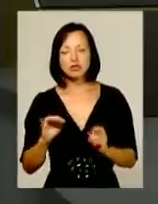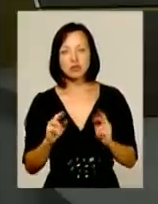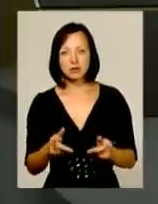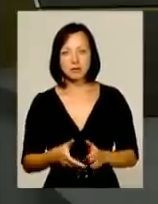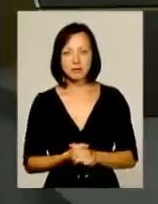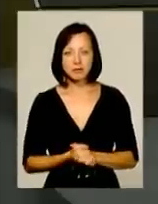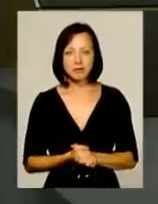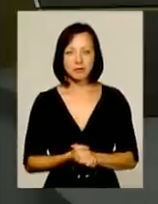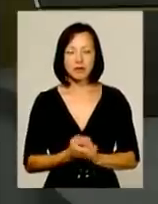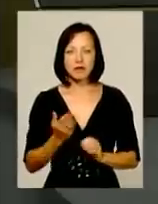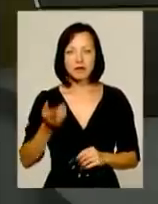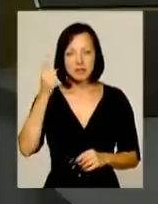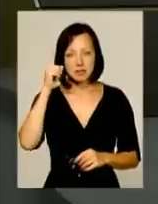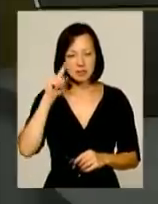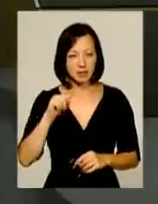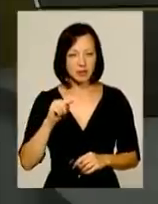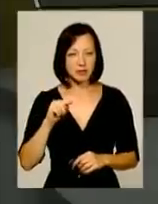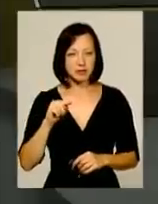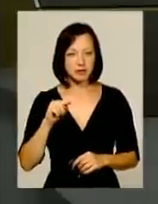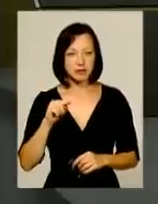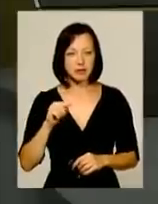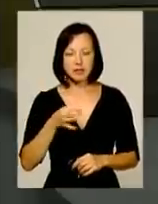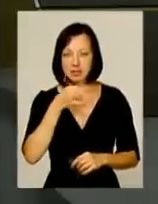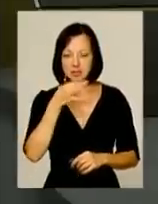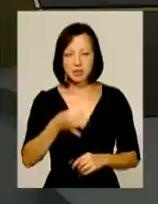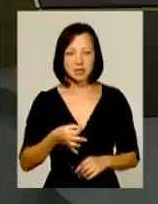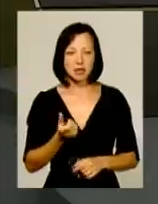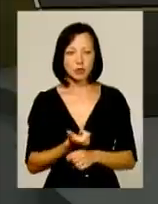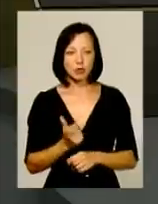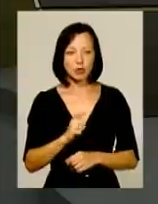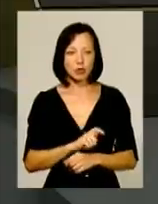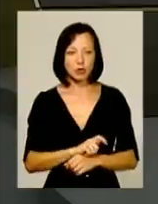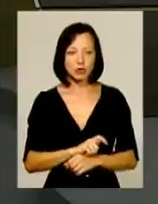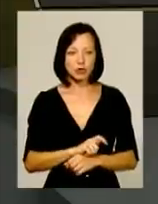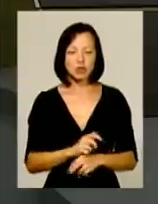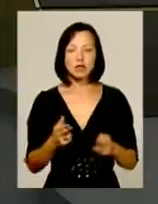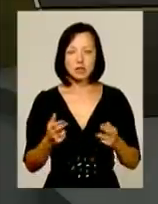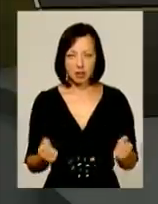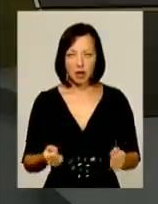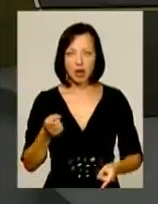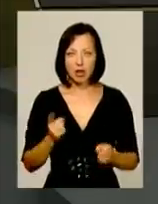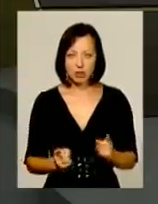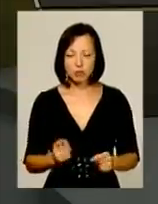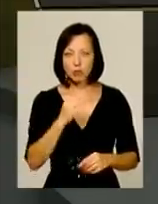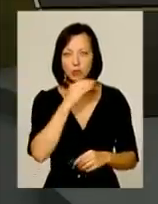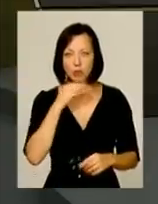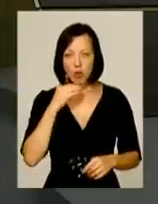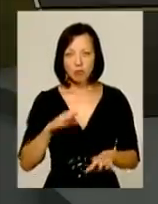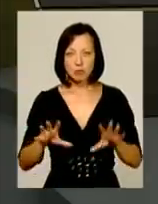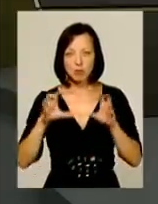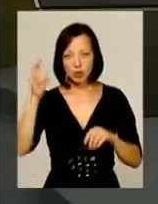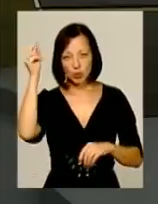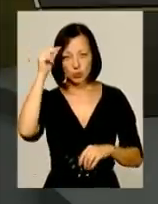Ви знаєте, сказати більше... Так, звісно, я опять же кажу, багато ми научилися.